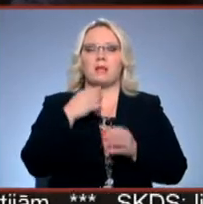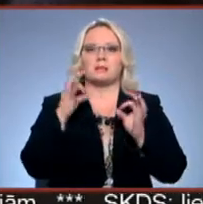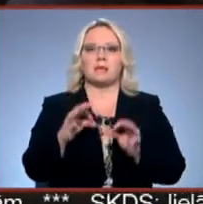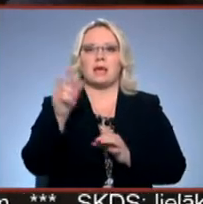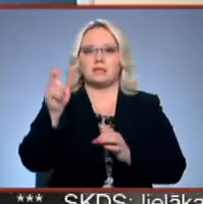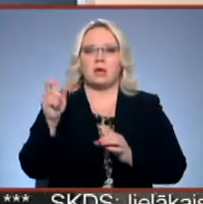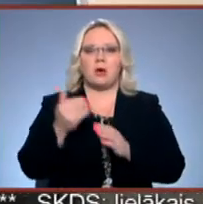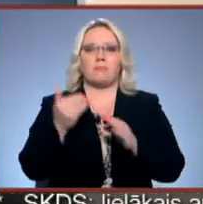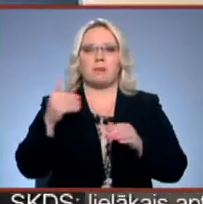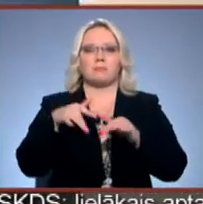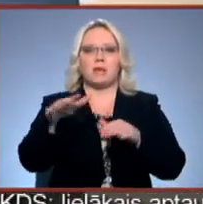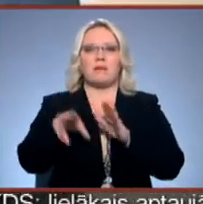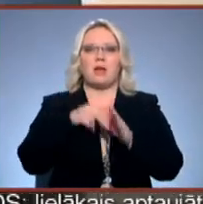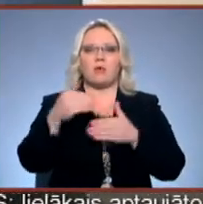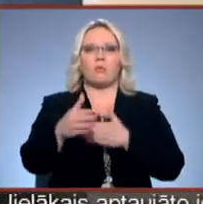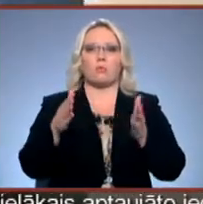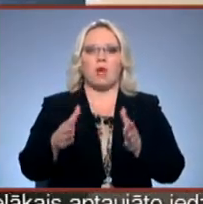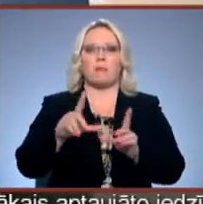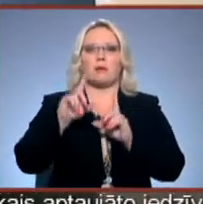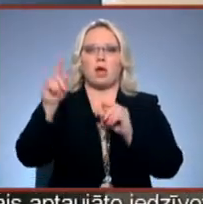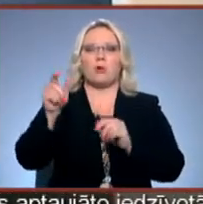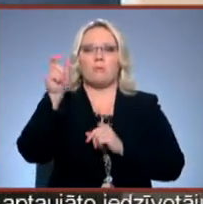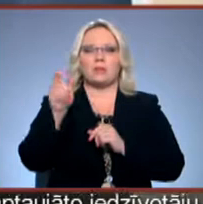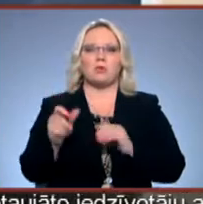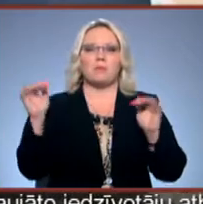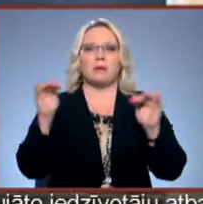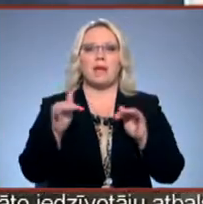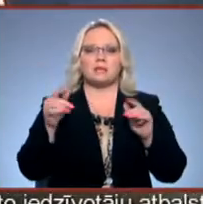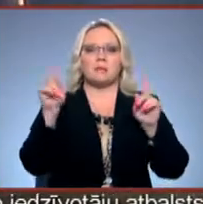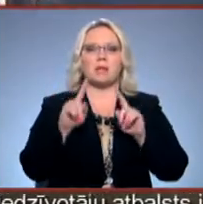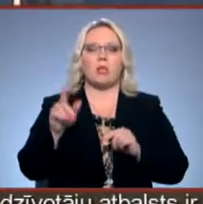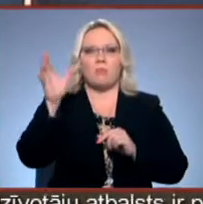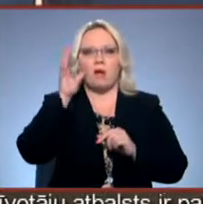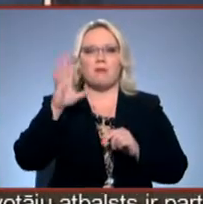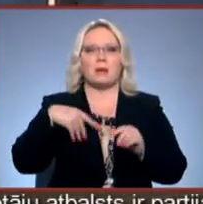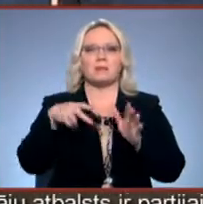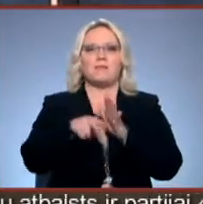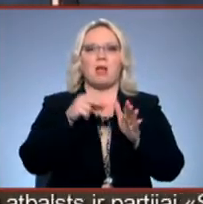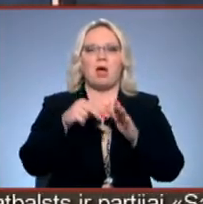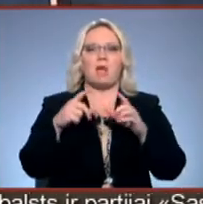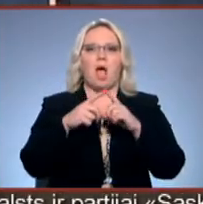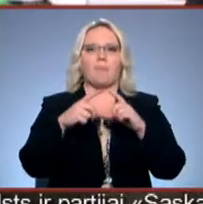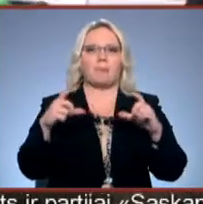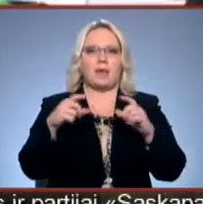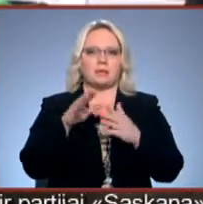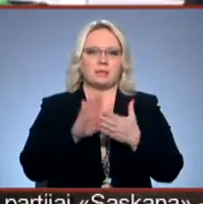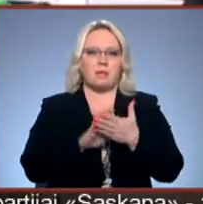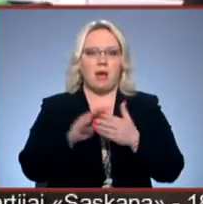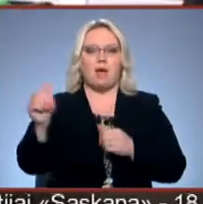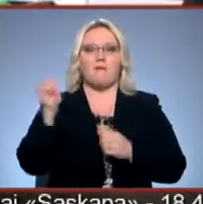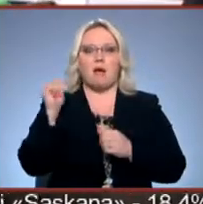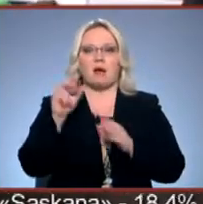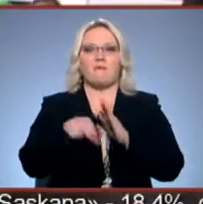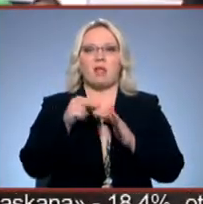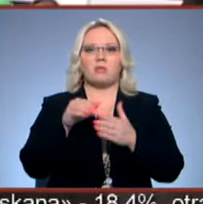pirms doties pie vēlēšana urnām jādodas uz pilsunības un migrācijas lietu pārvaldu pēc vēlētāju apliecībā. Vakardien ar